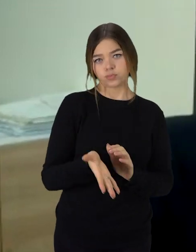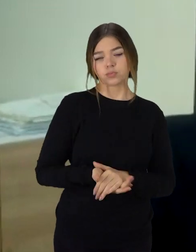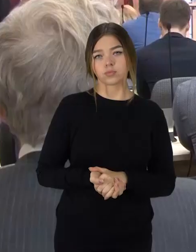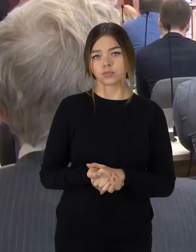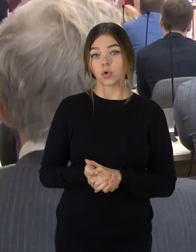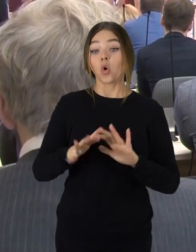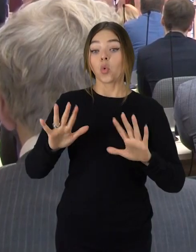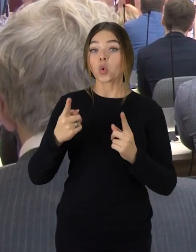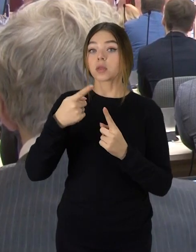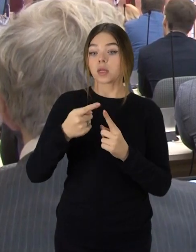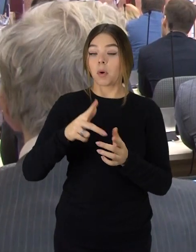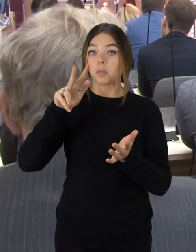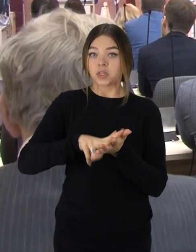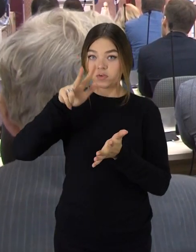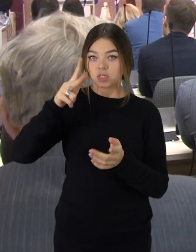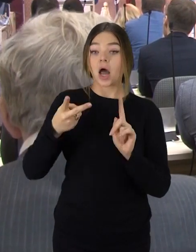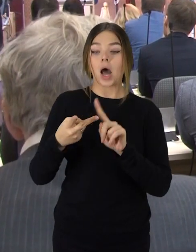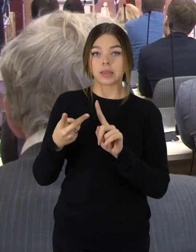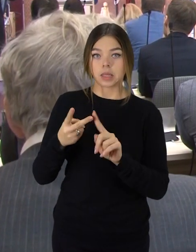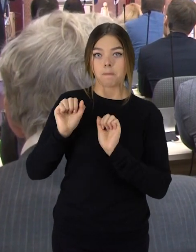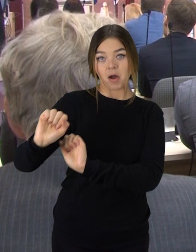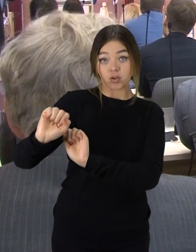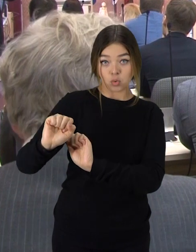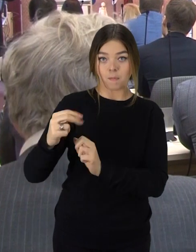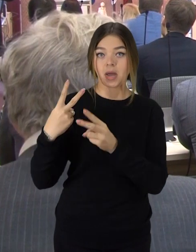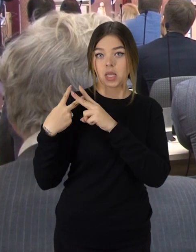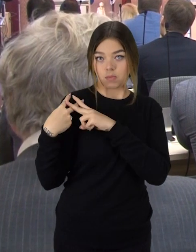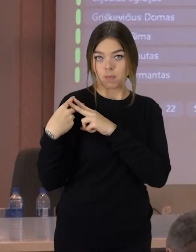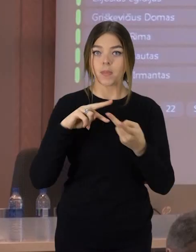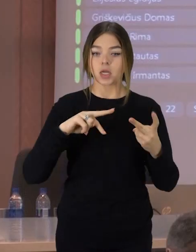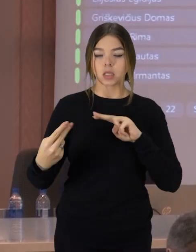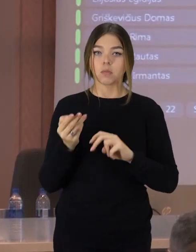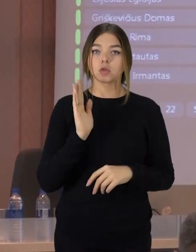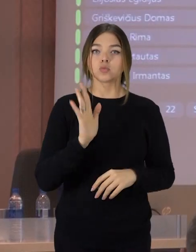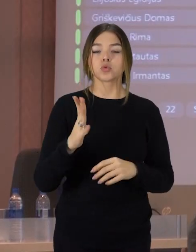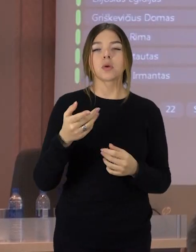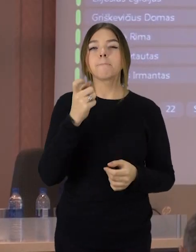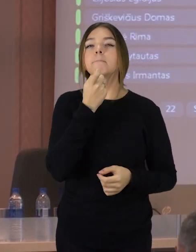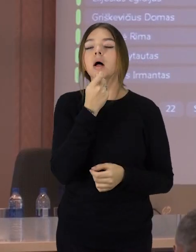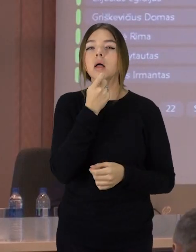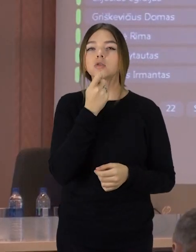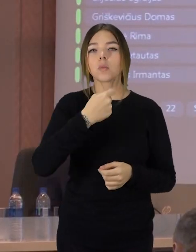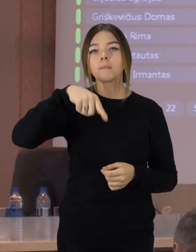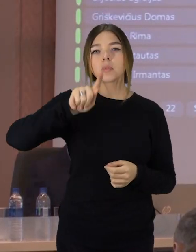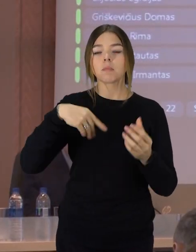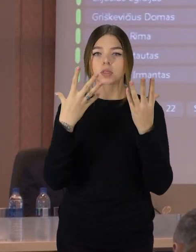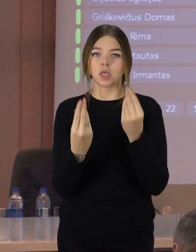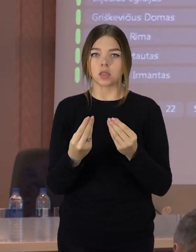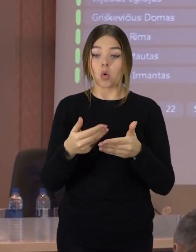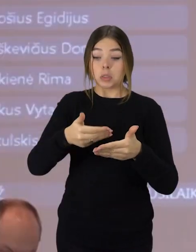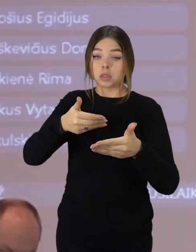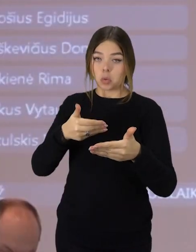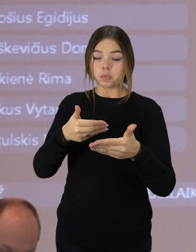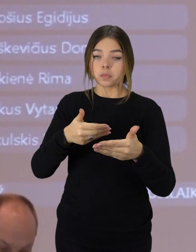būtų ginšų. Jeigu taryba patvirtins antrojo administracijos direktorios pavaduotojo pareigymę, pakeitimas turėtų įsigalioti kitų metų balandžio pirmąją.